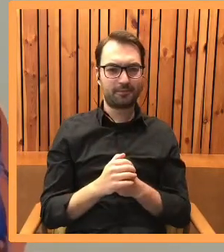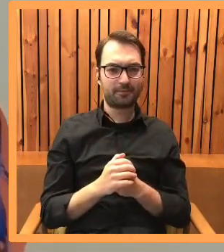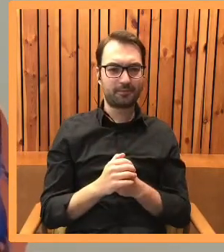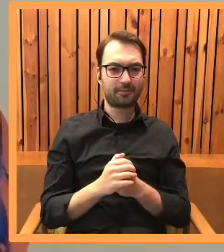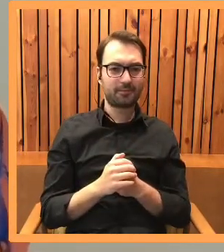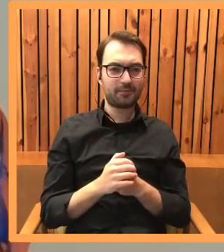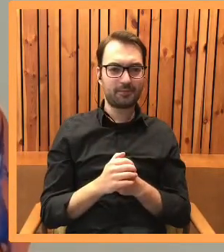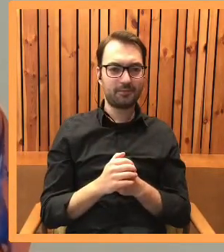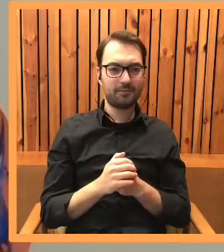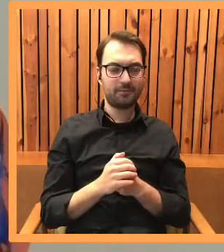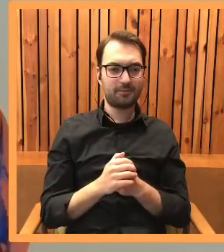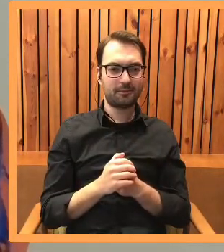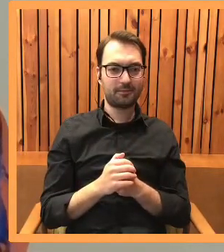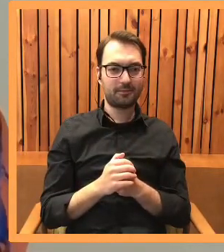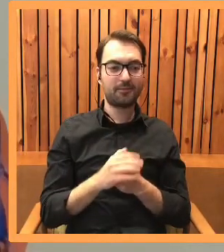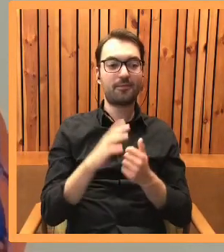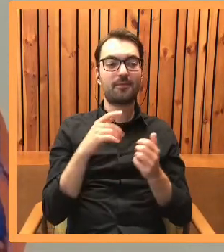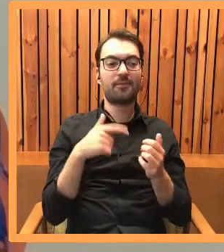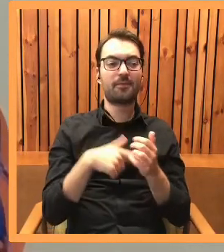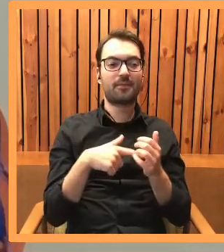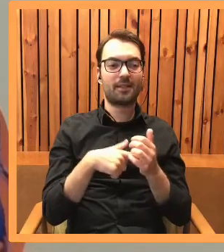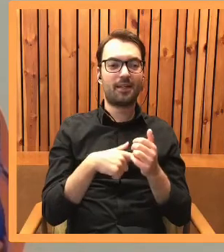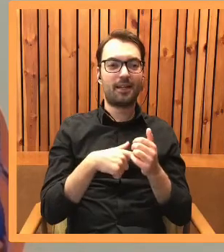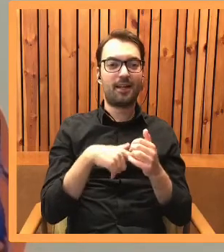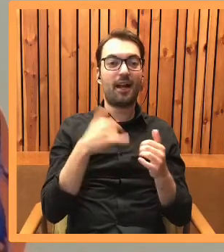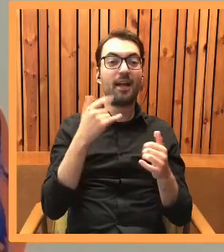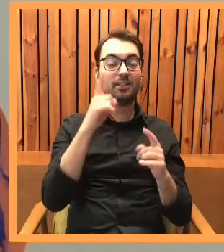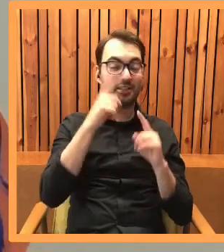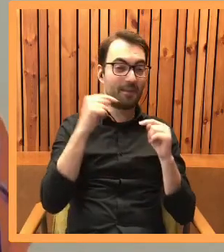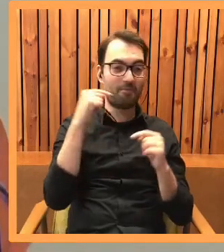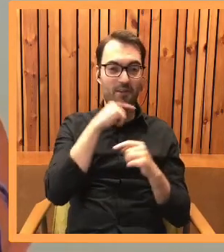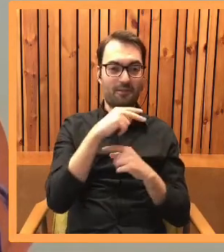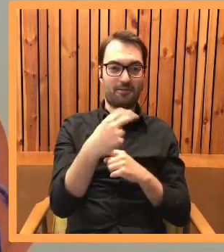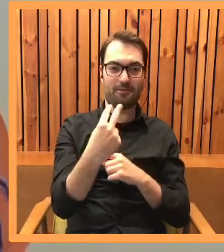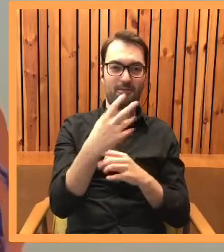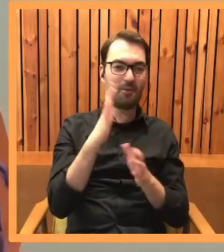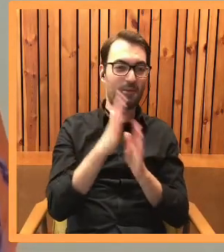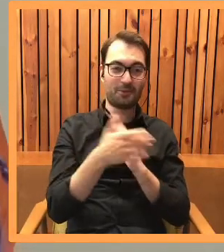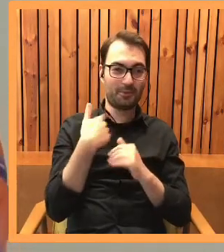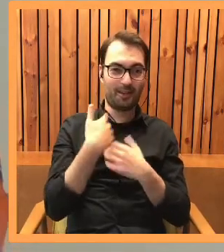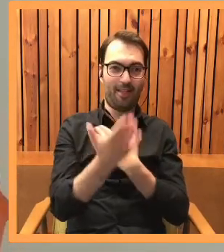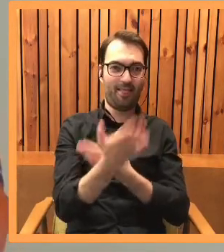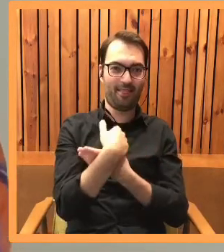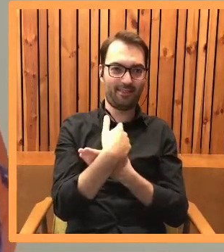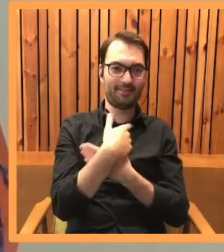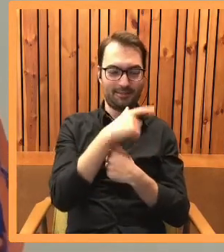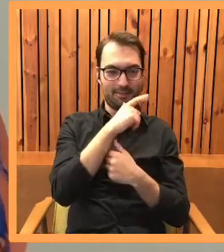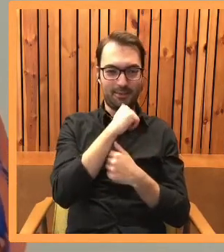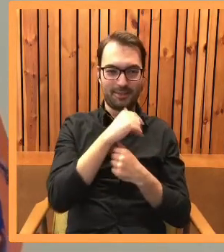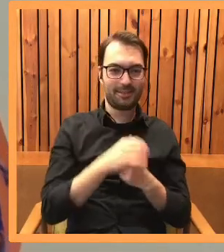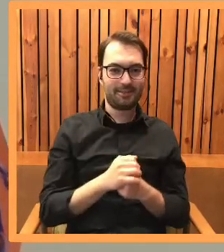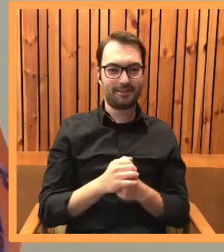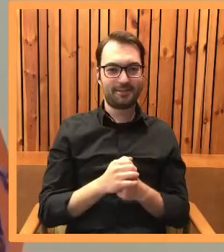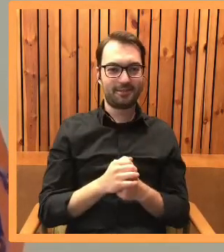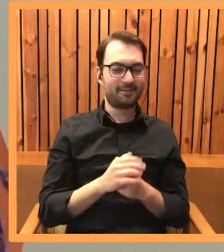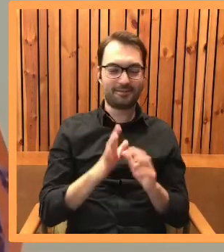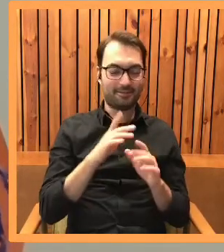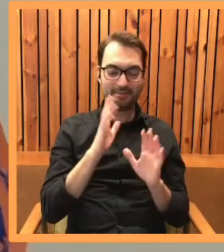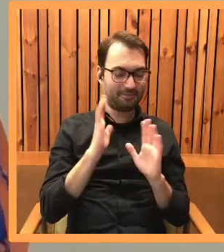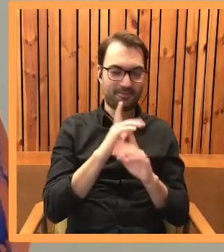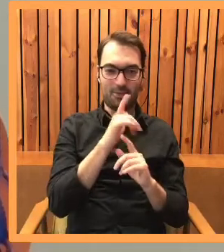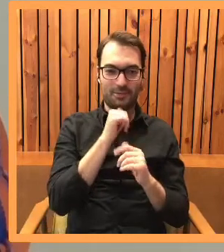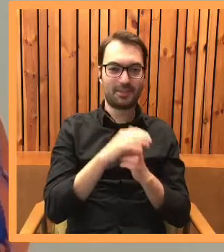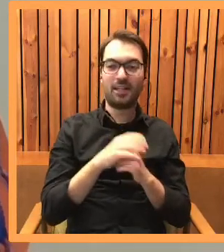mówi. A dezaprobata, z jaką potrafią spojrzeć na człowieka, nie do podrobienia.